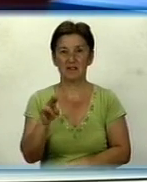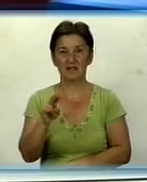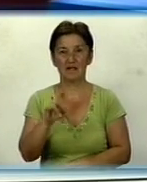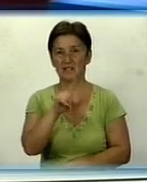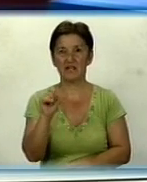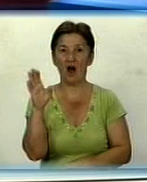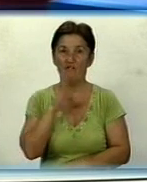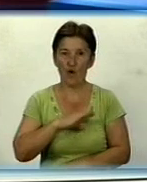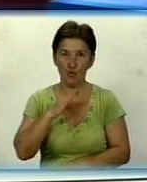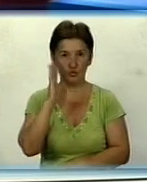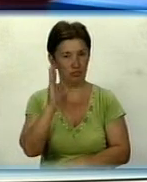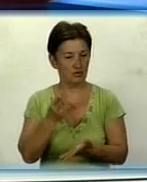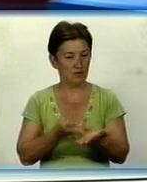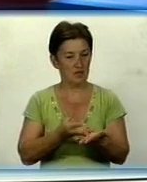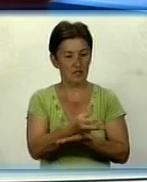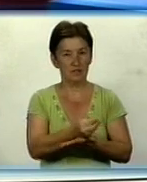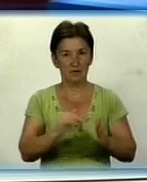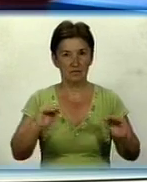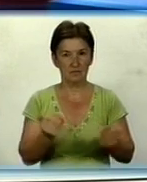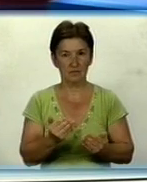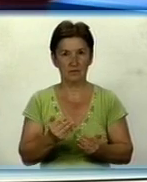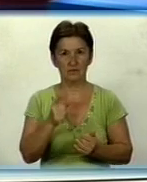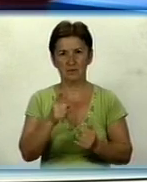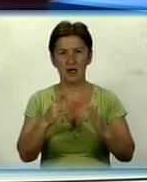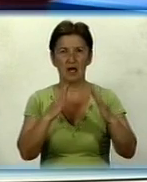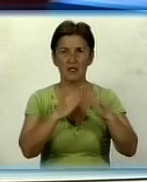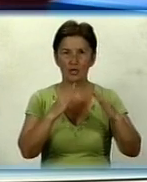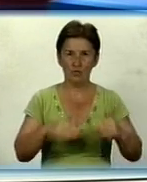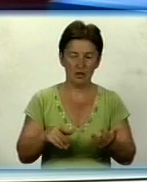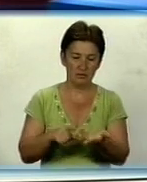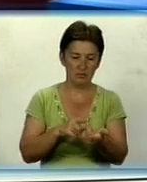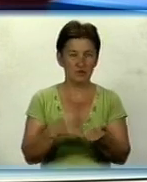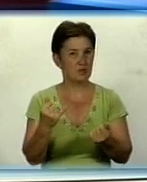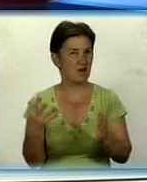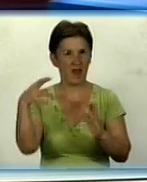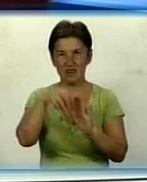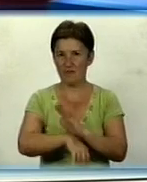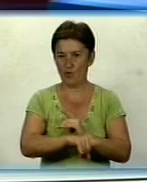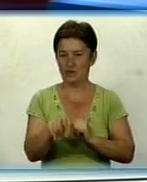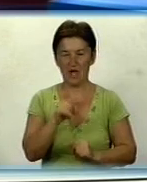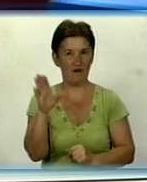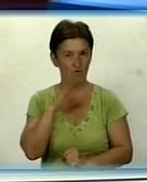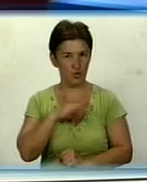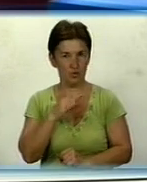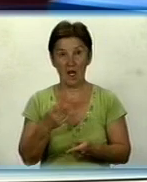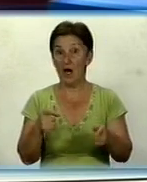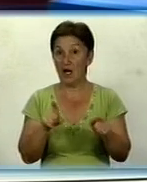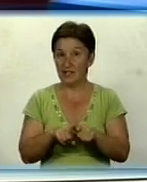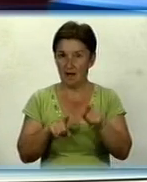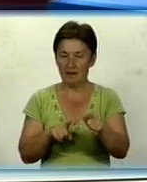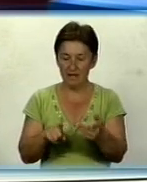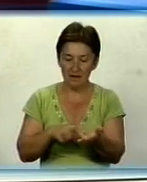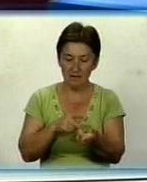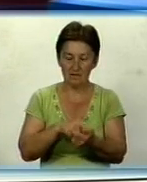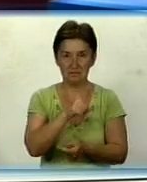платитимуть менше. Наявність автомобіля, домашніх улюбленців і худоби тепер не враховуватимуть в оплату з заводу. Нагадаю, такі сезонні нарахування